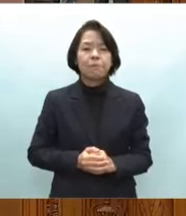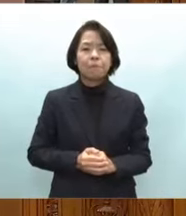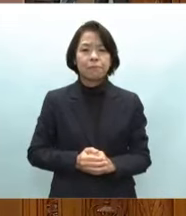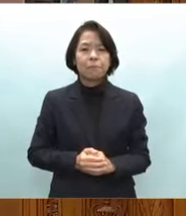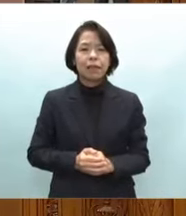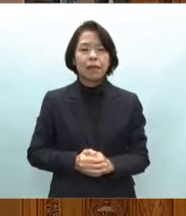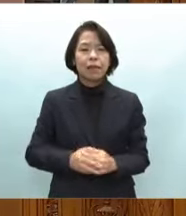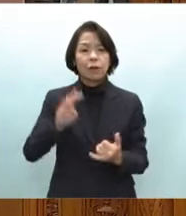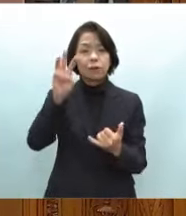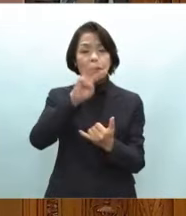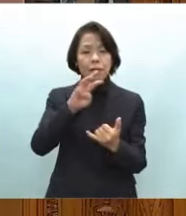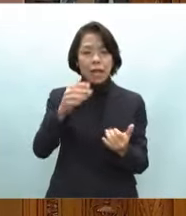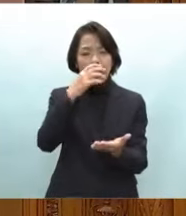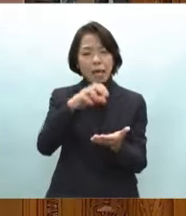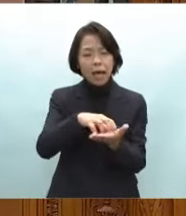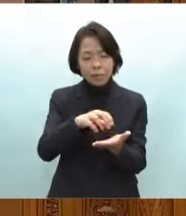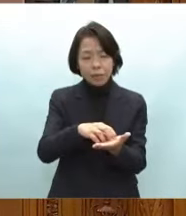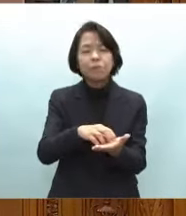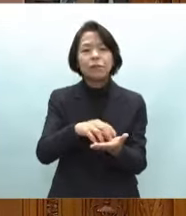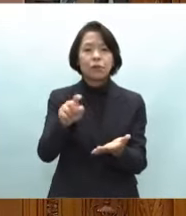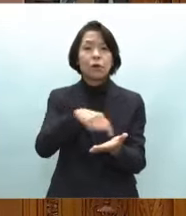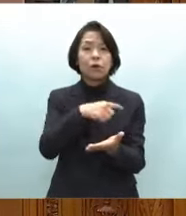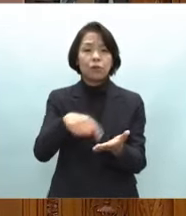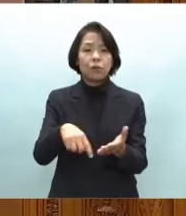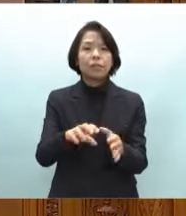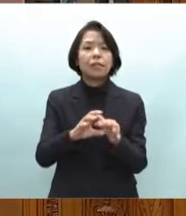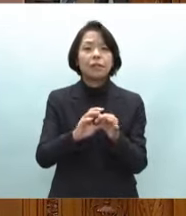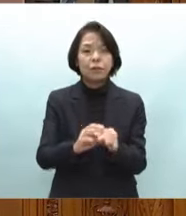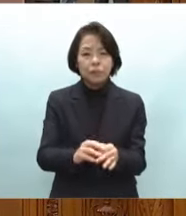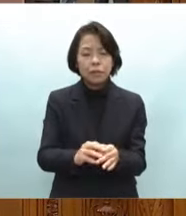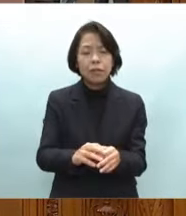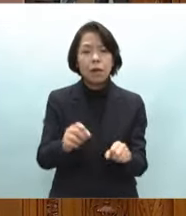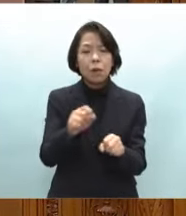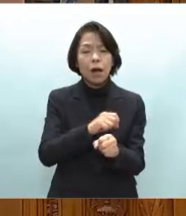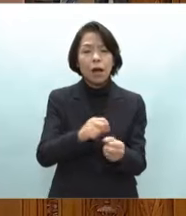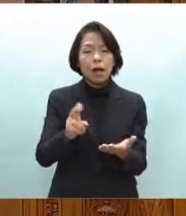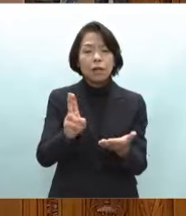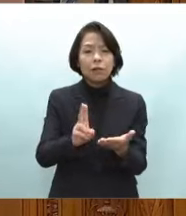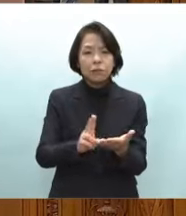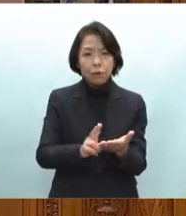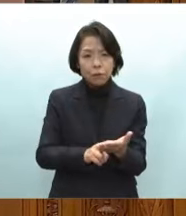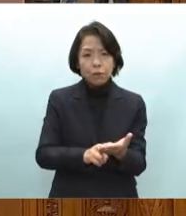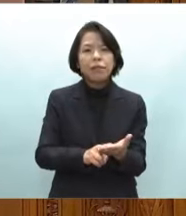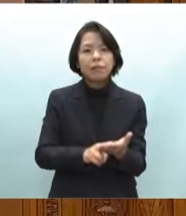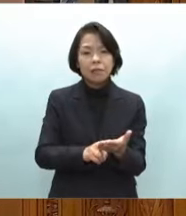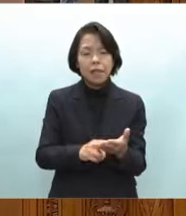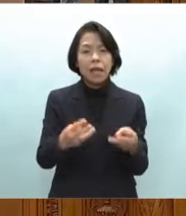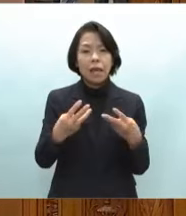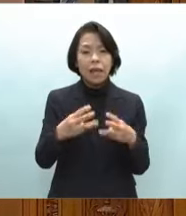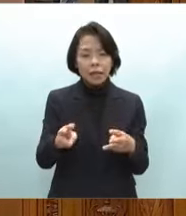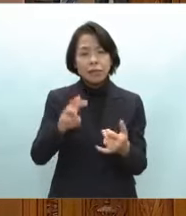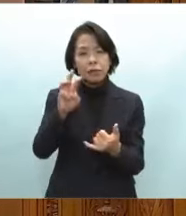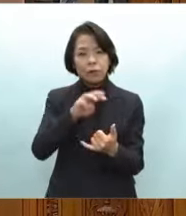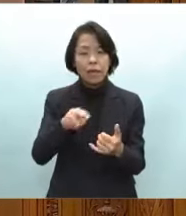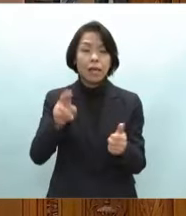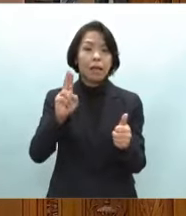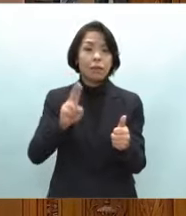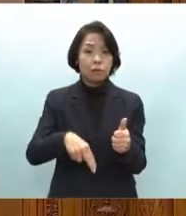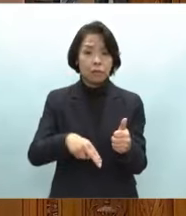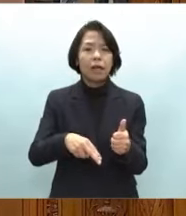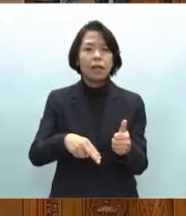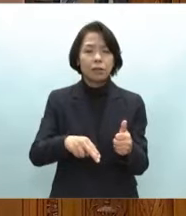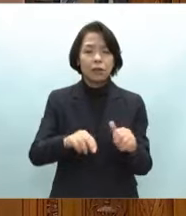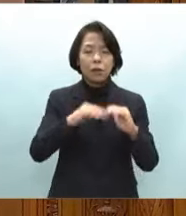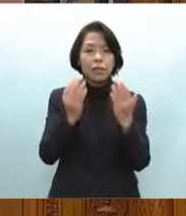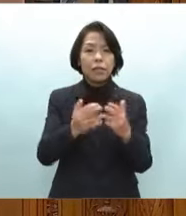災害廃棄物の処理については特定非常災害の指定により全壊化屋